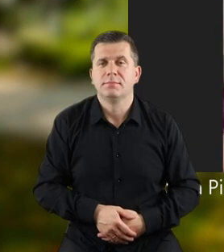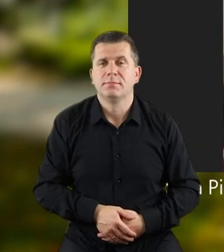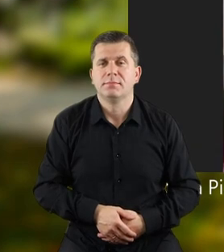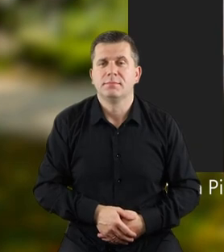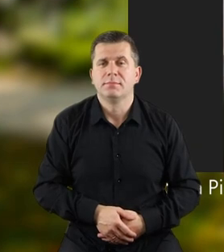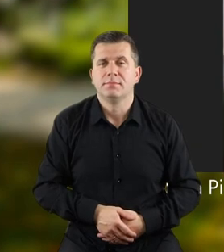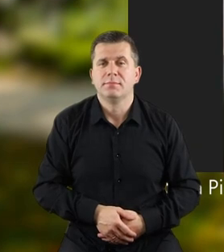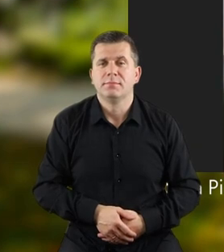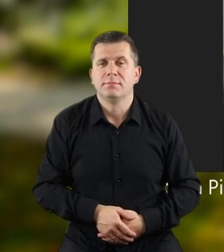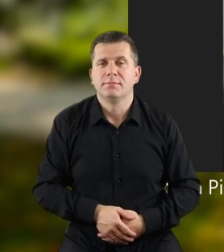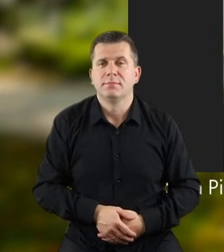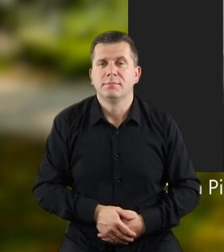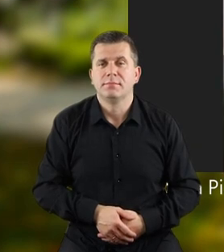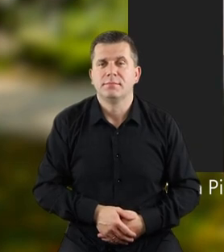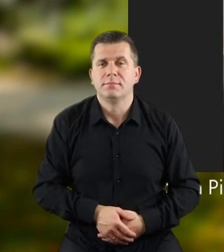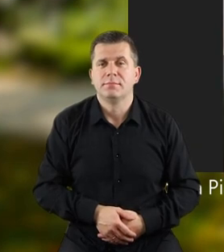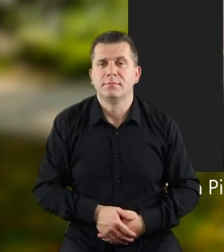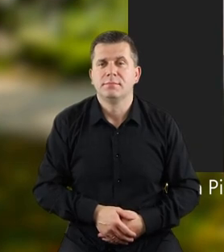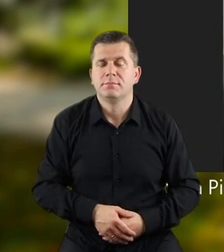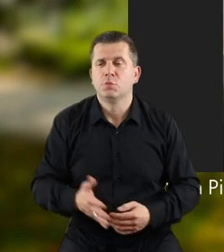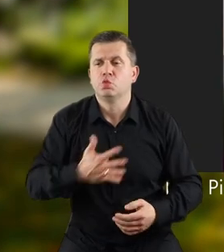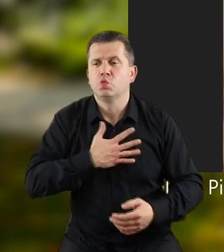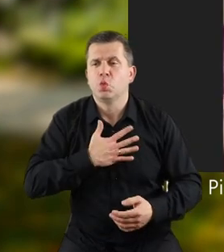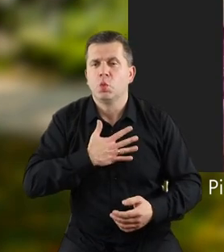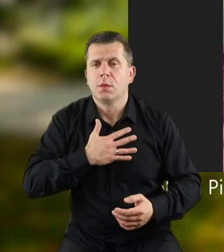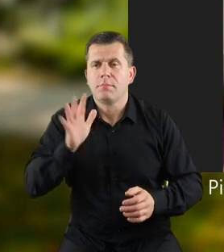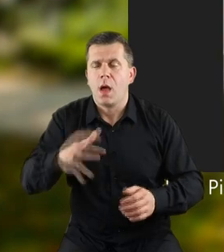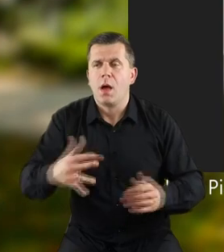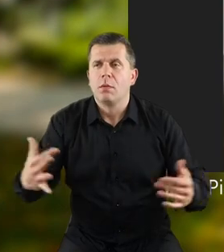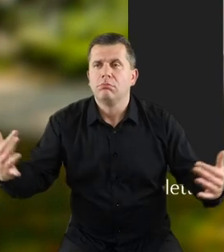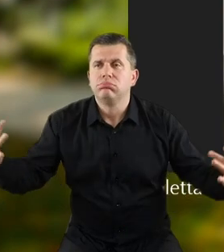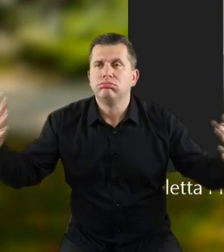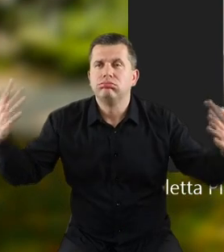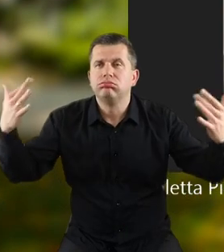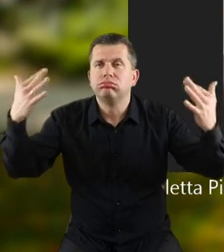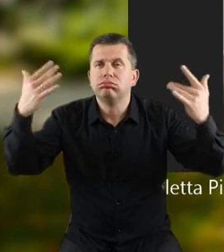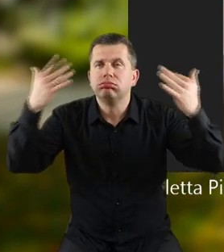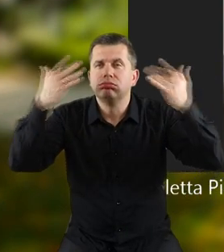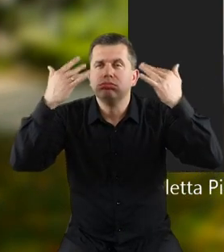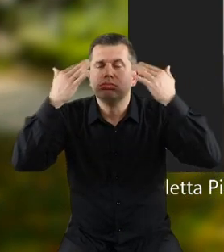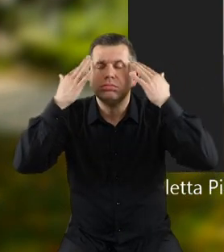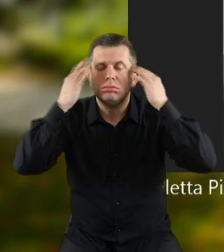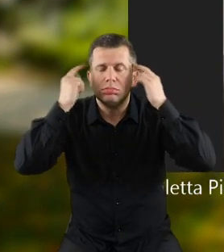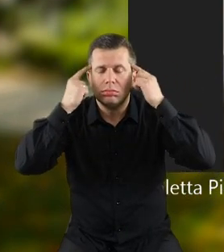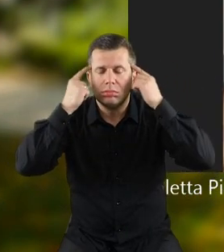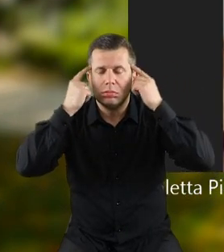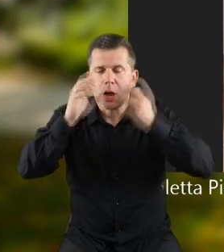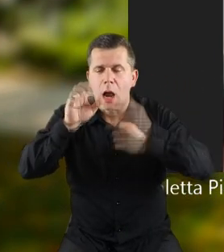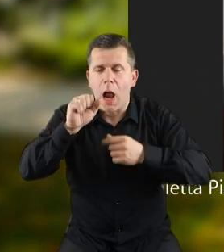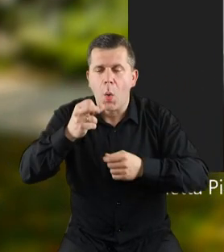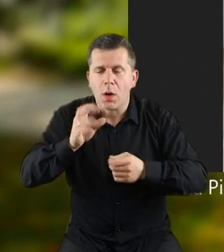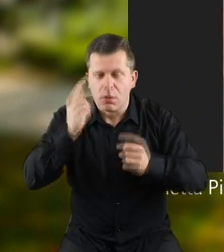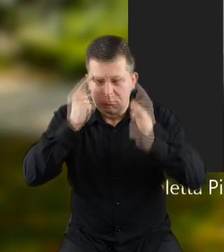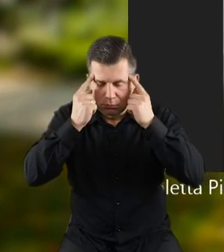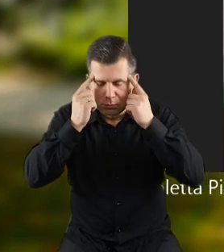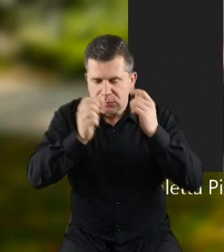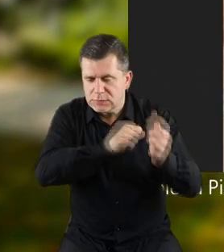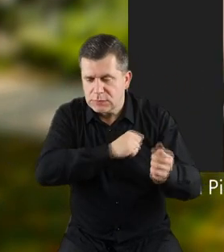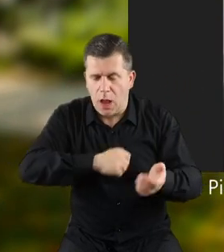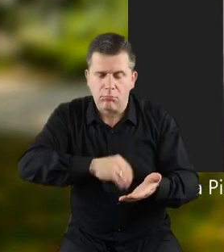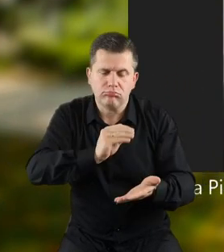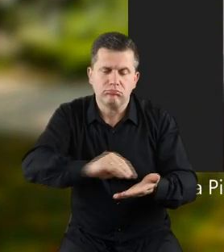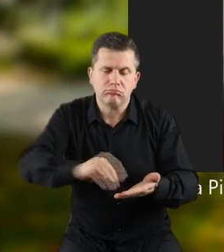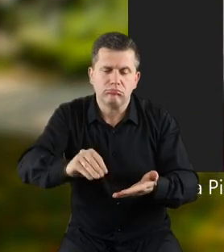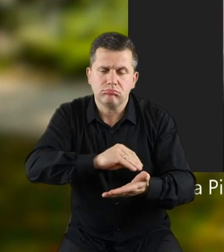taki nimp, żeby, nie wiem, otoczony taką aurą, która nagle ten pomysł przeleje się i